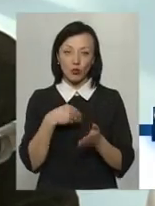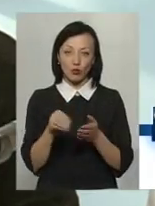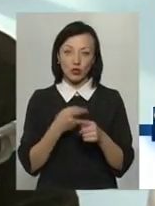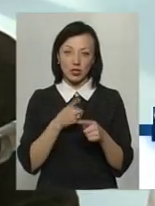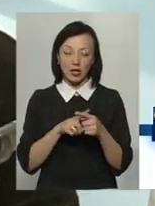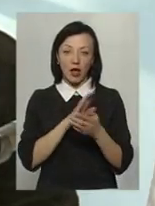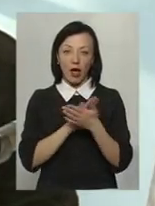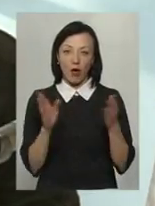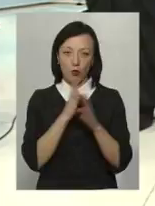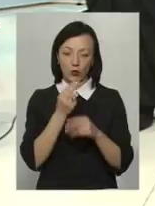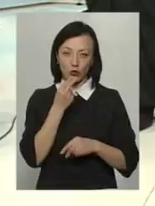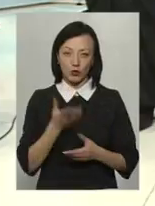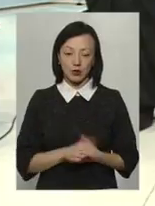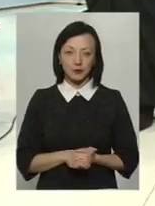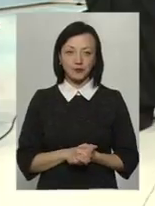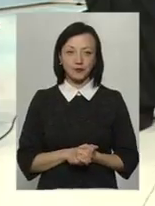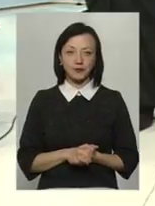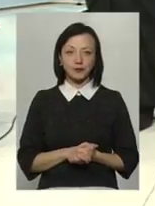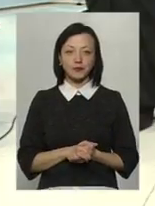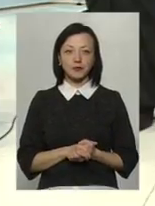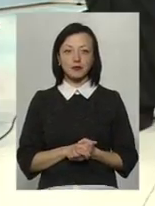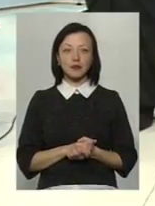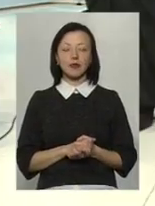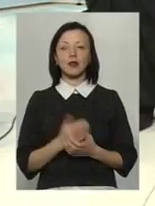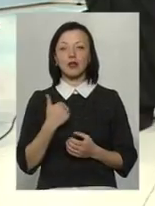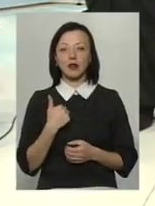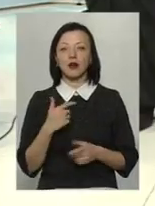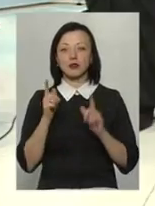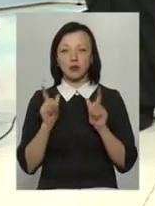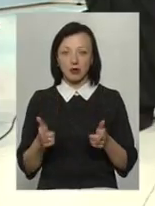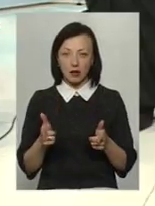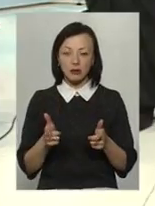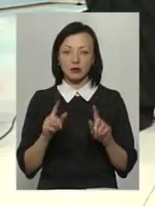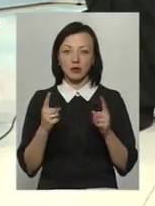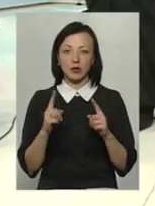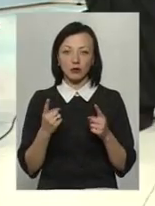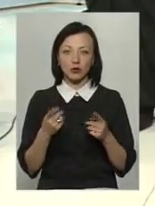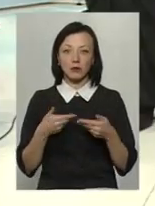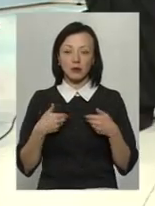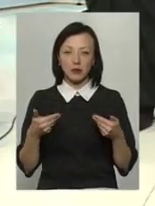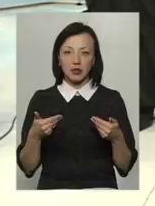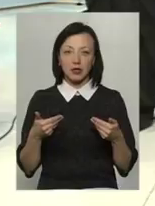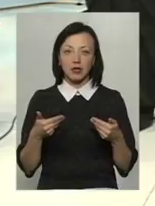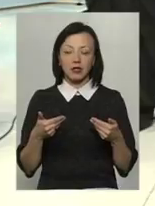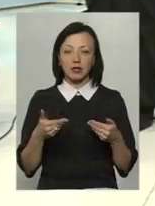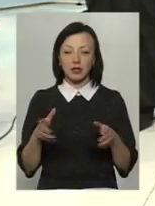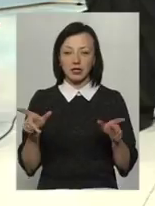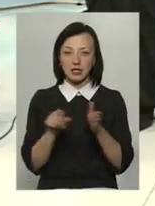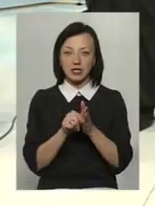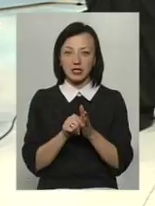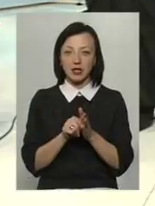оцей екопродукт. Я хочу теж підтримувати Павла, тому що ми з фермерами,